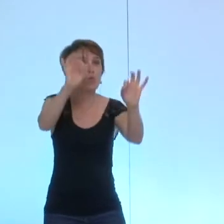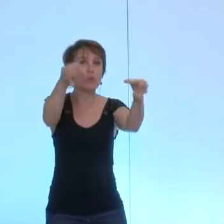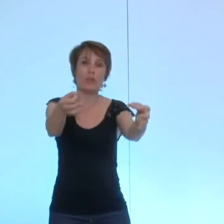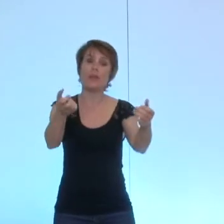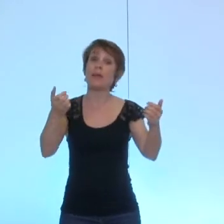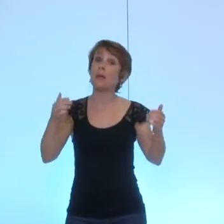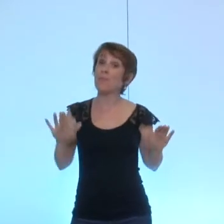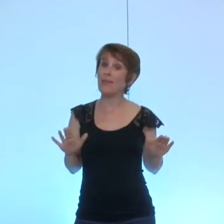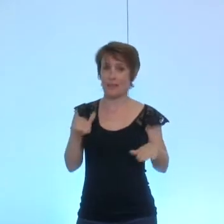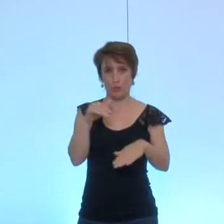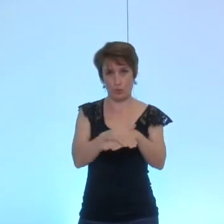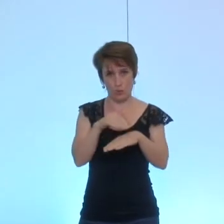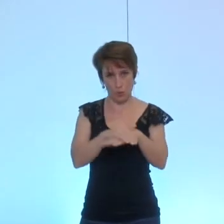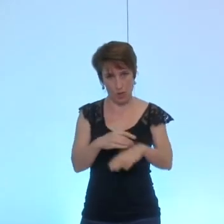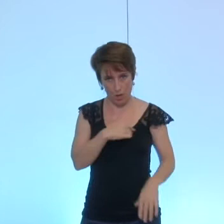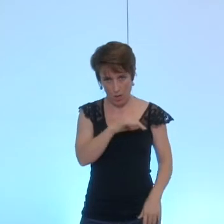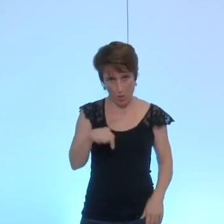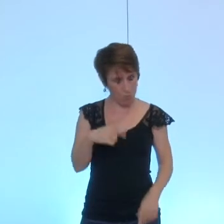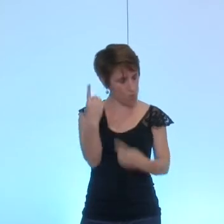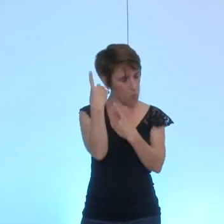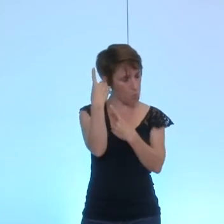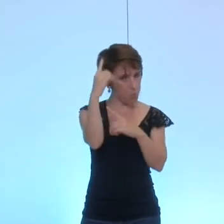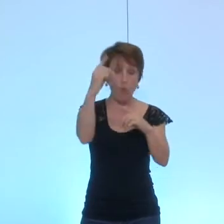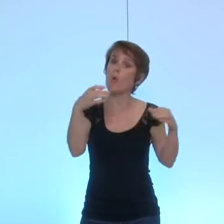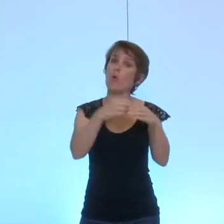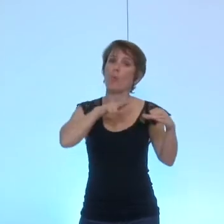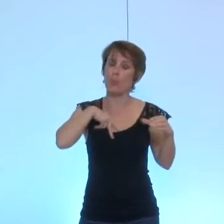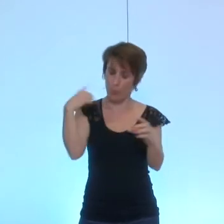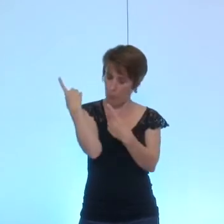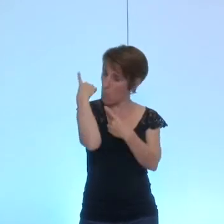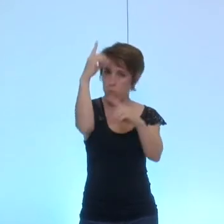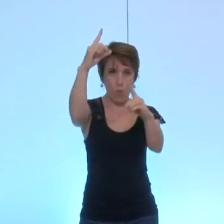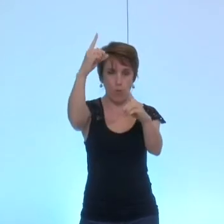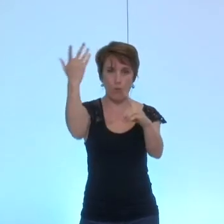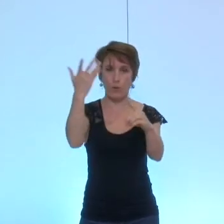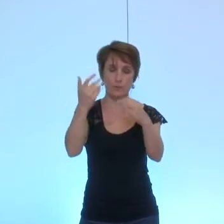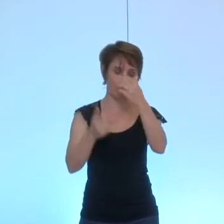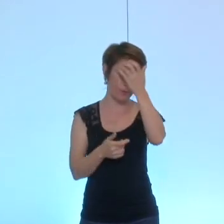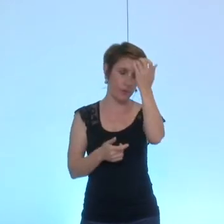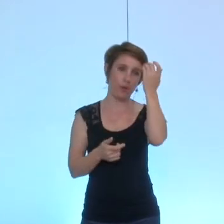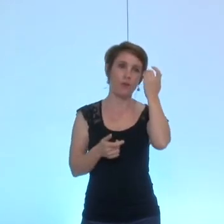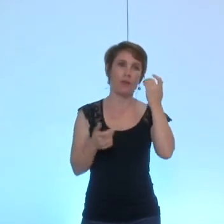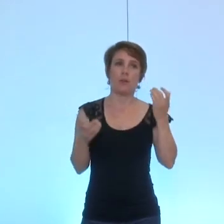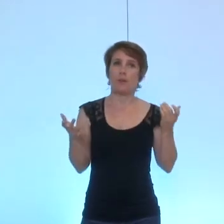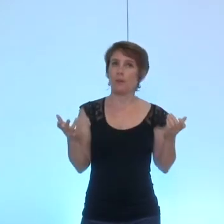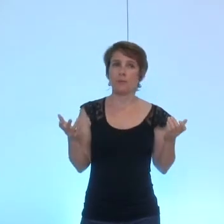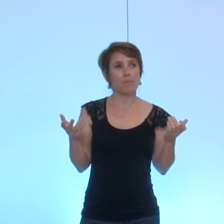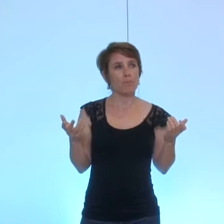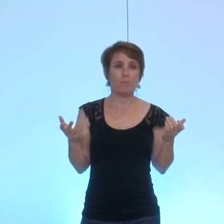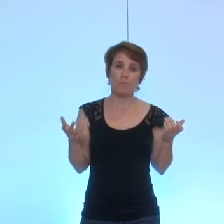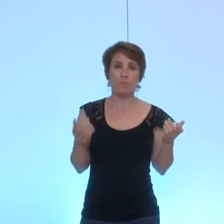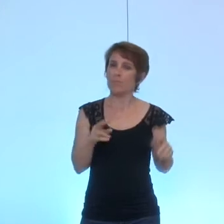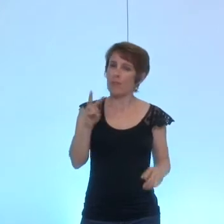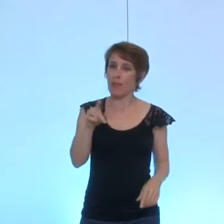est opposé ce soir c'est par notre groupe notamment ce qui vous est opposé c'est surtout ce changement de pied